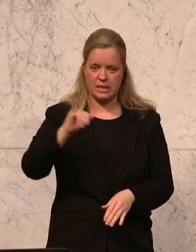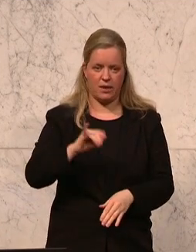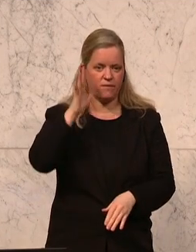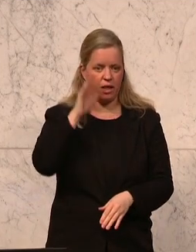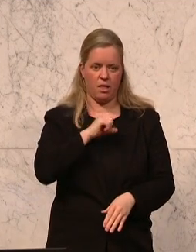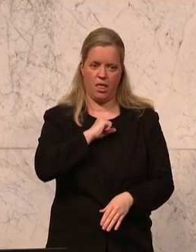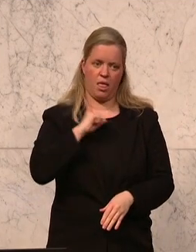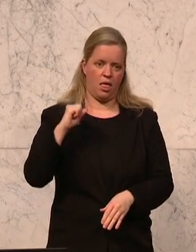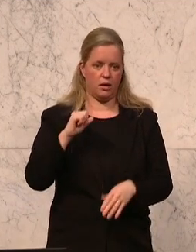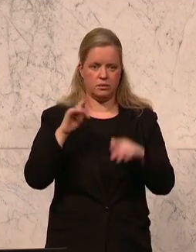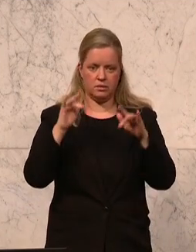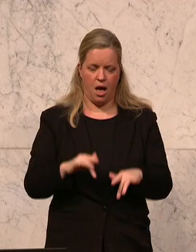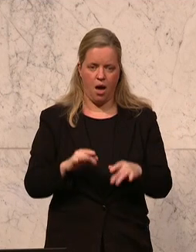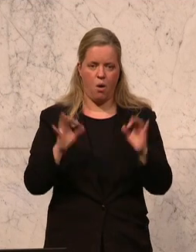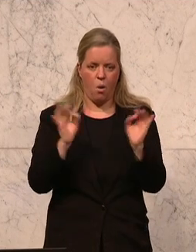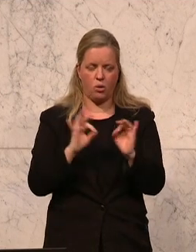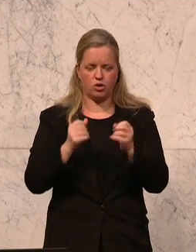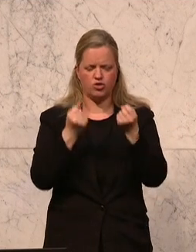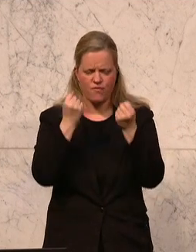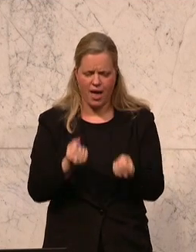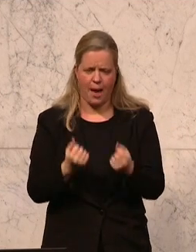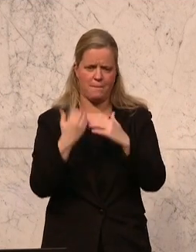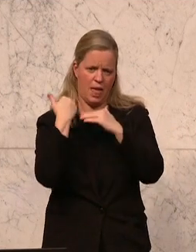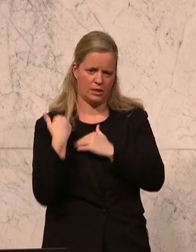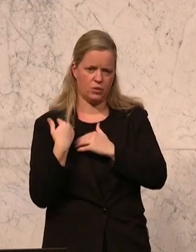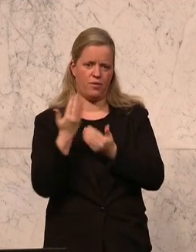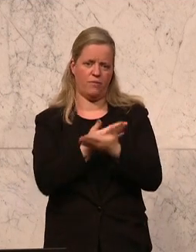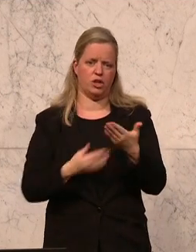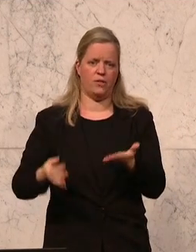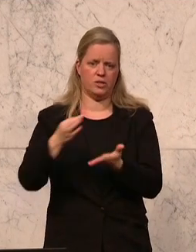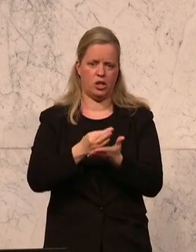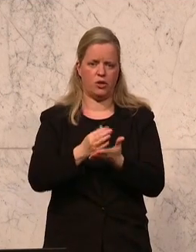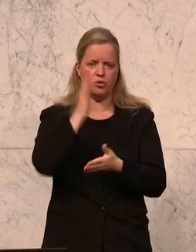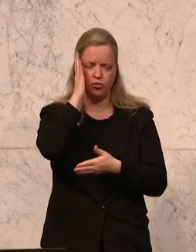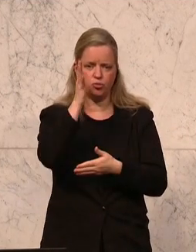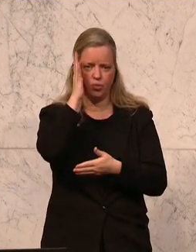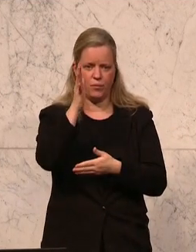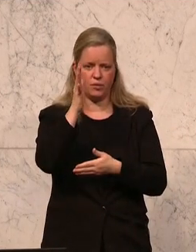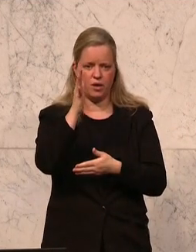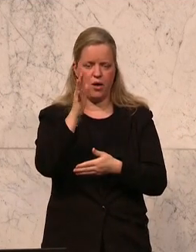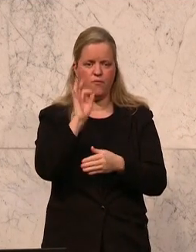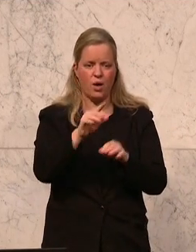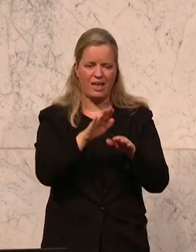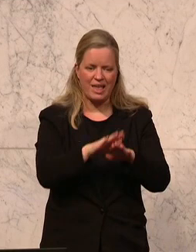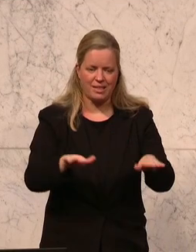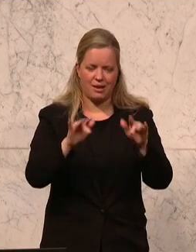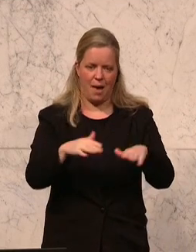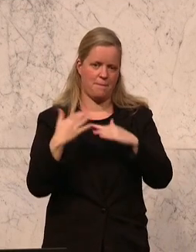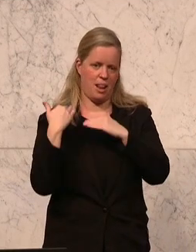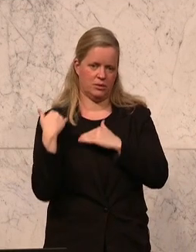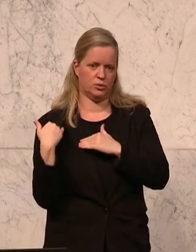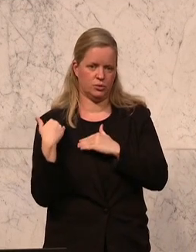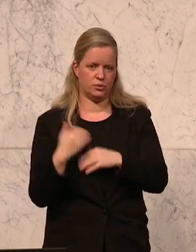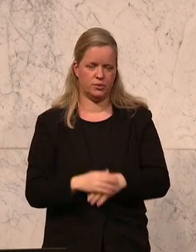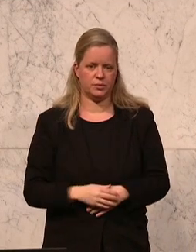noch, oder eine schwere Belastung für den Wirtschaftsstandort, eine schwere Belastung für die Zukunft, zu Lasten unserer Kinder, ein vollkommenes